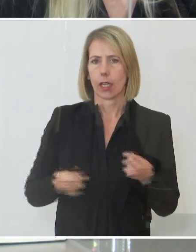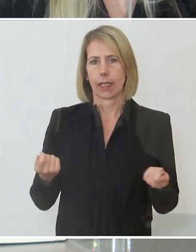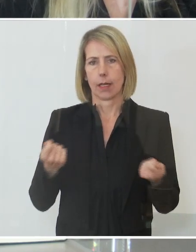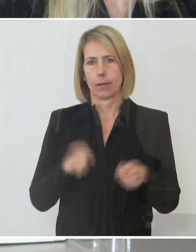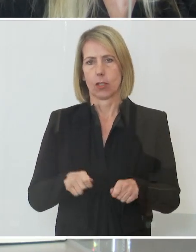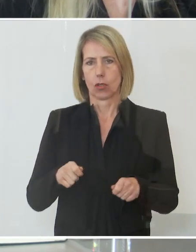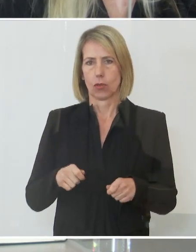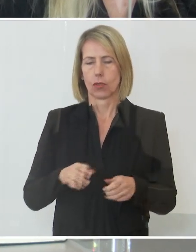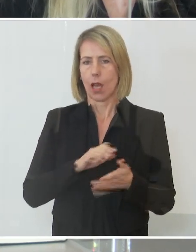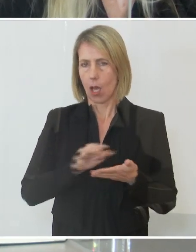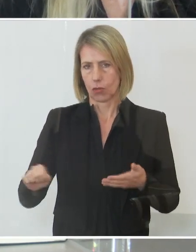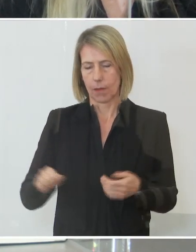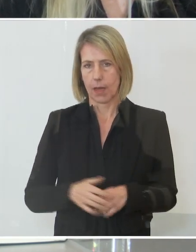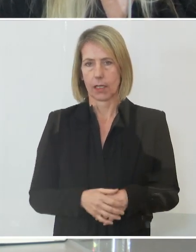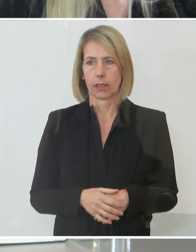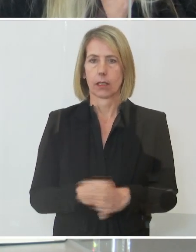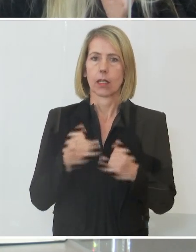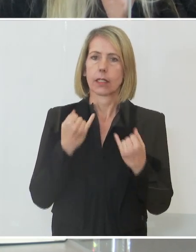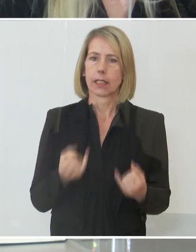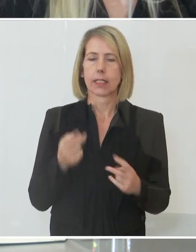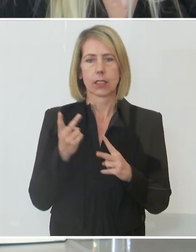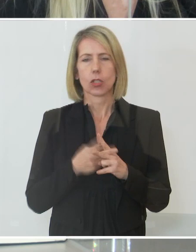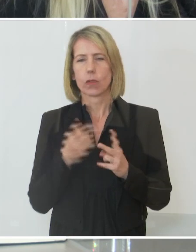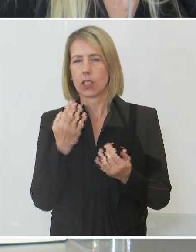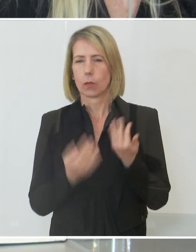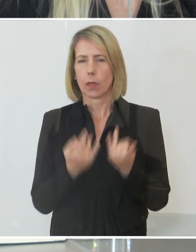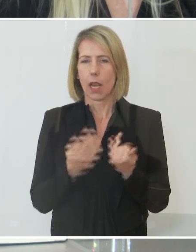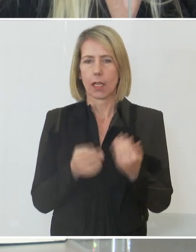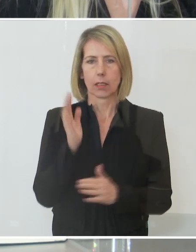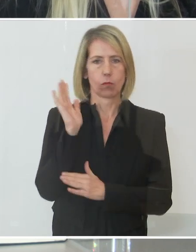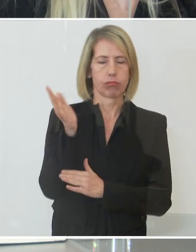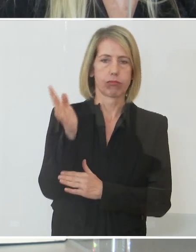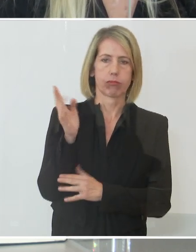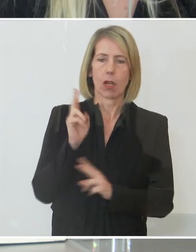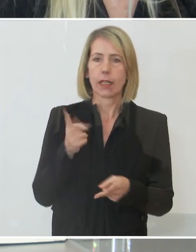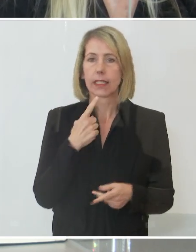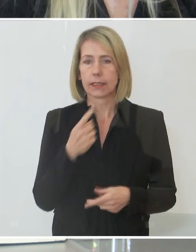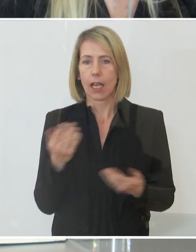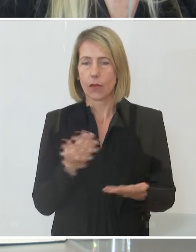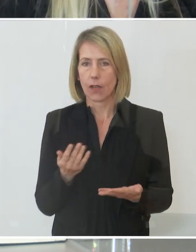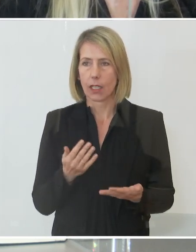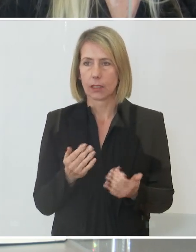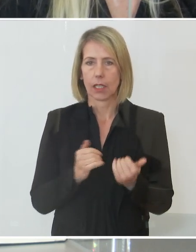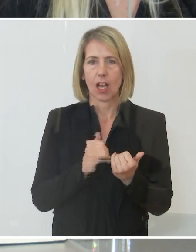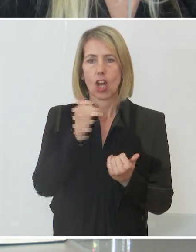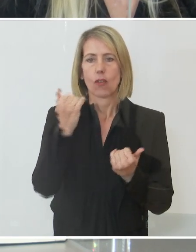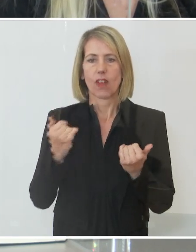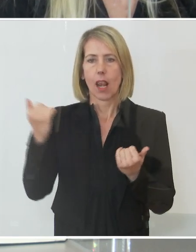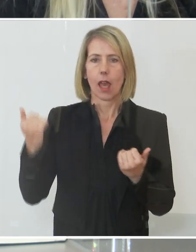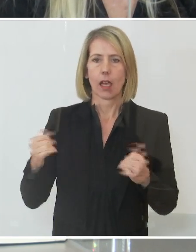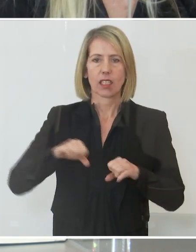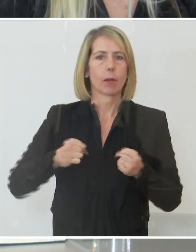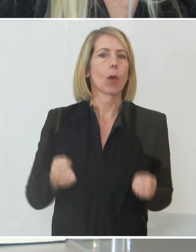Wenn man jetzt so eine Zwischenbilanz zieht, so kann man sagen, die Welle ist gebrochen,